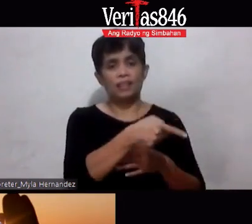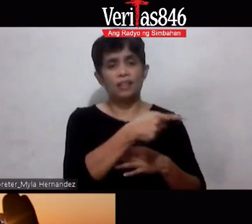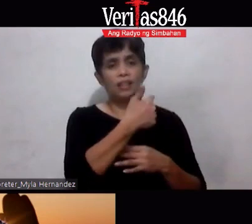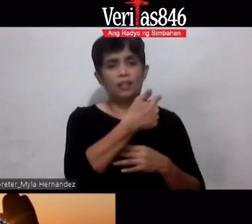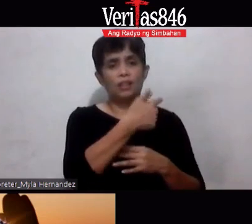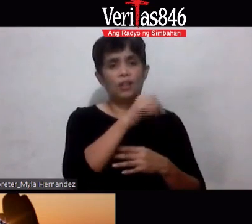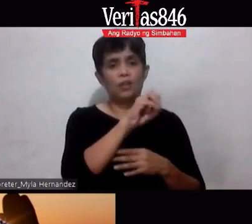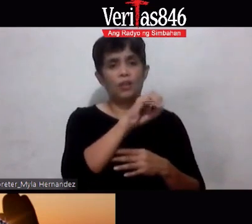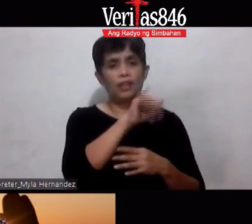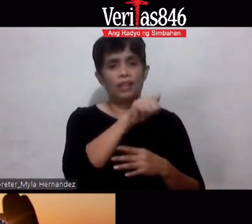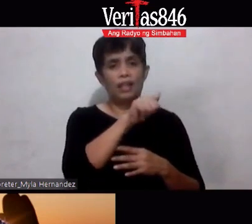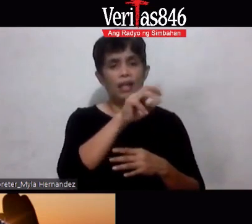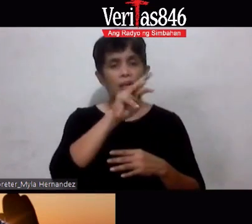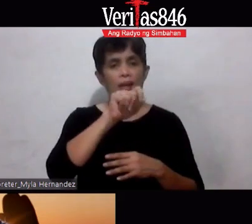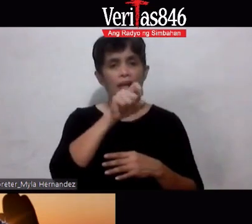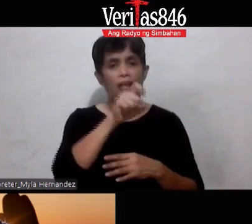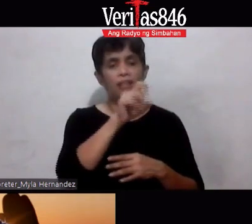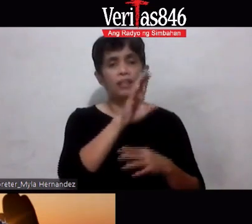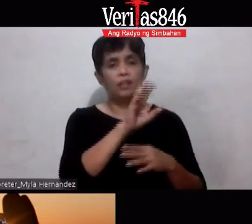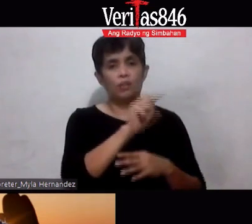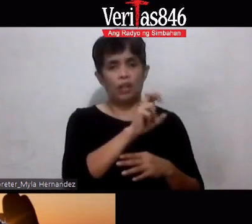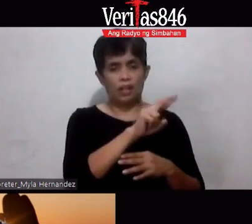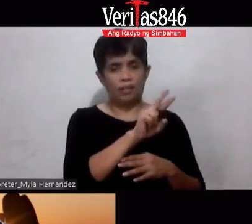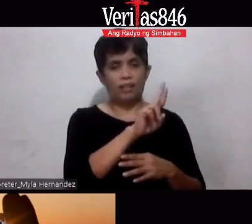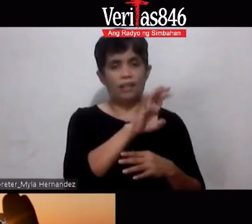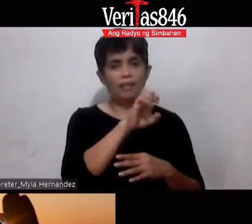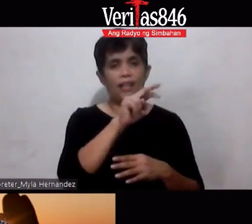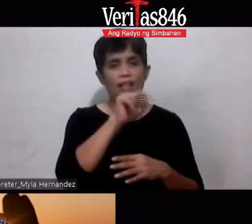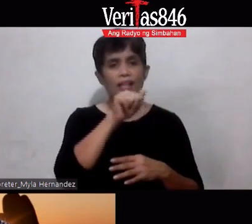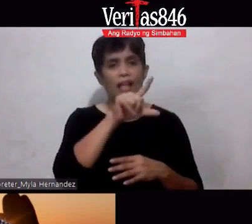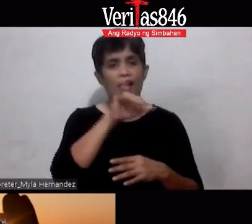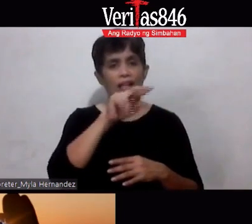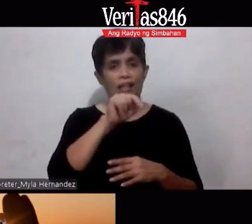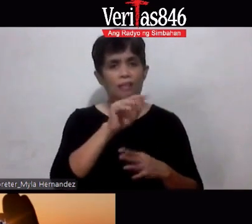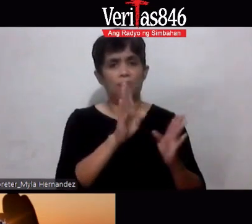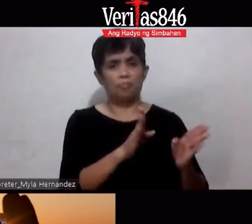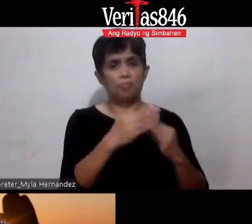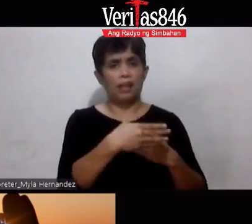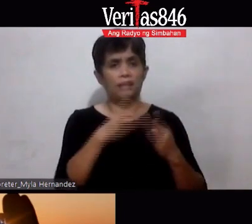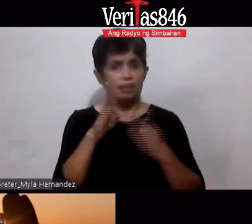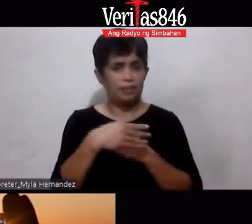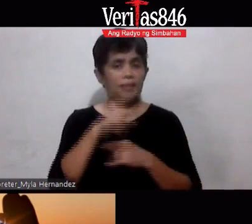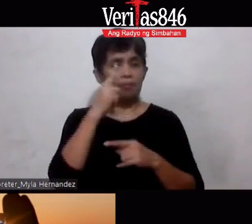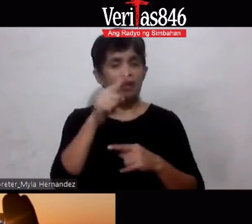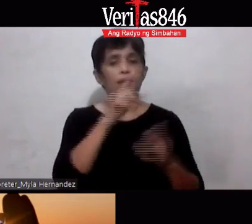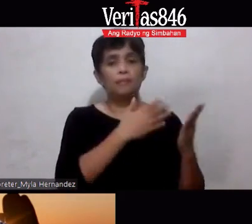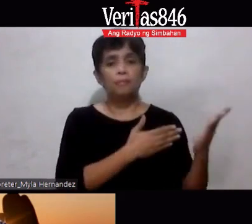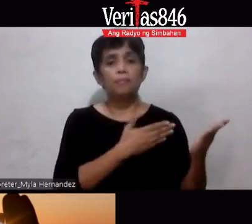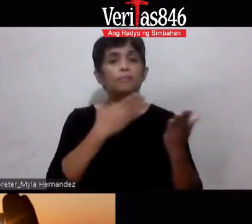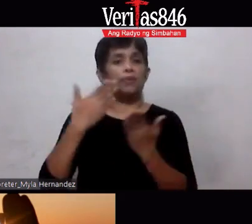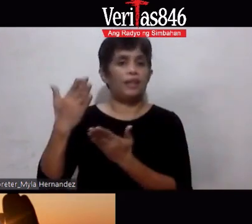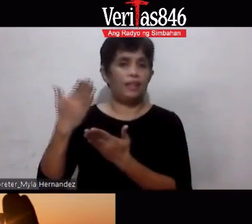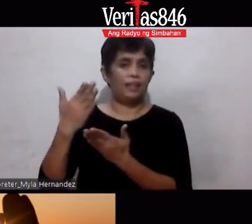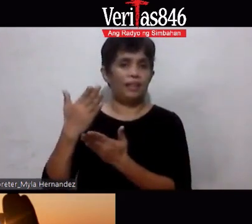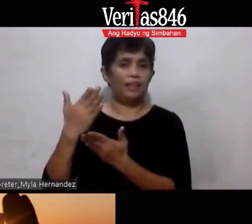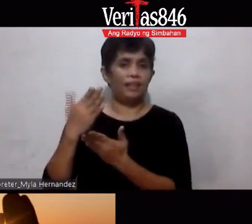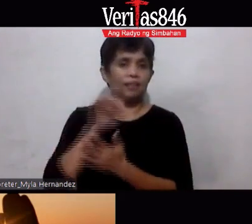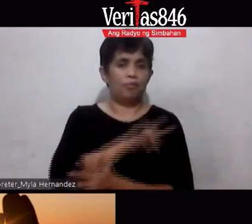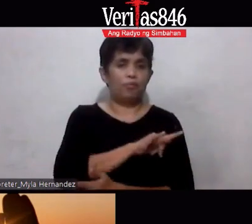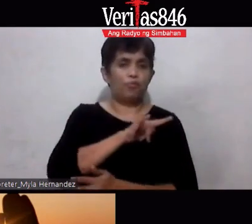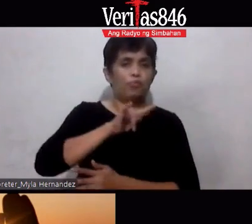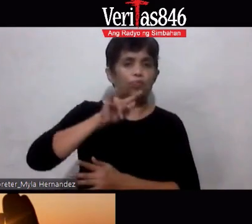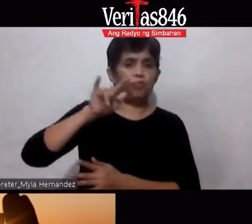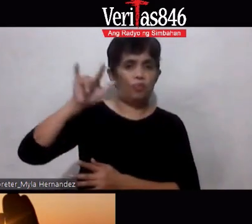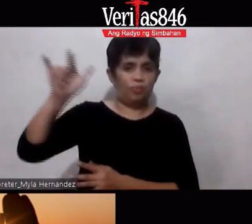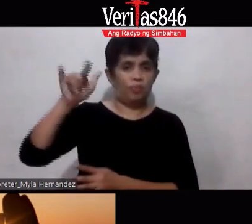boxes ng renaline 12 boxes ng turmerica plus para yan yung baon nila ok yan yung baon nila alam